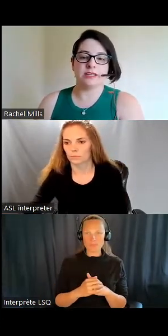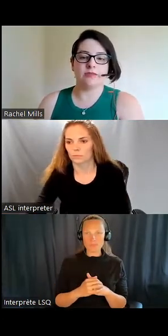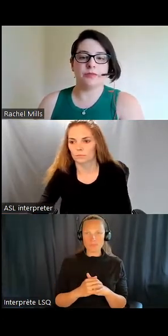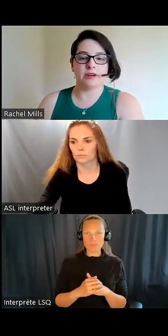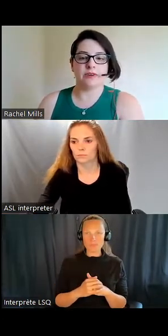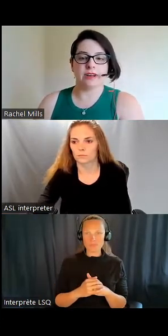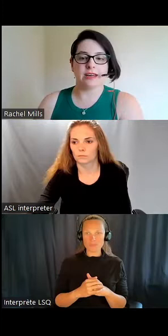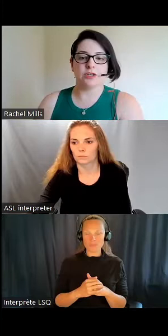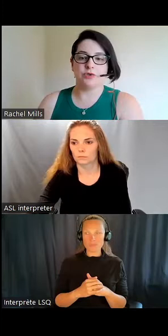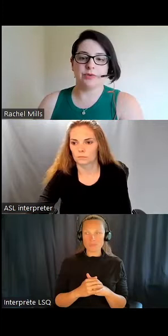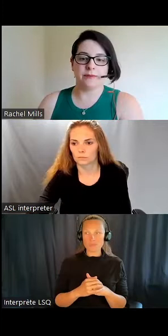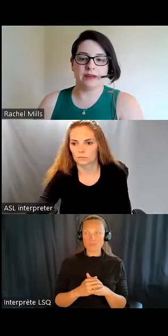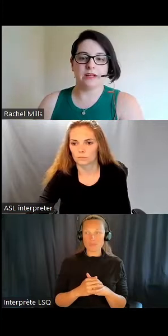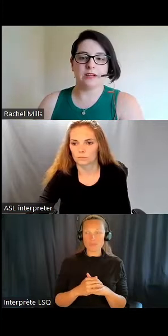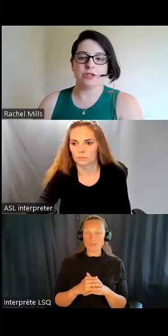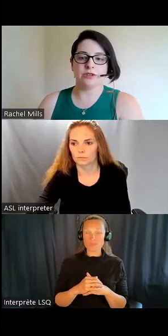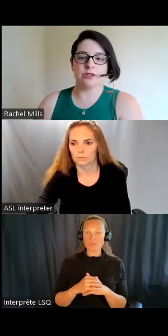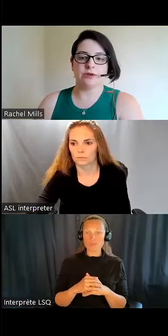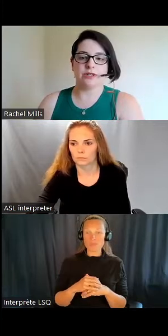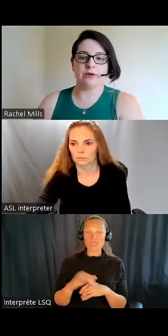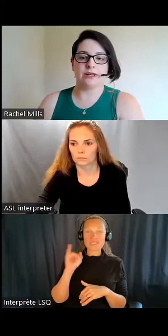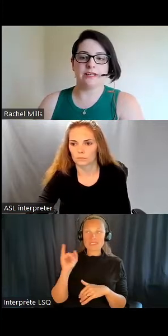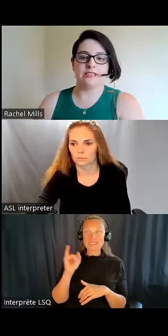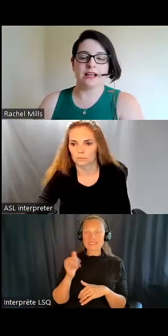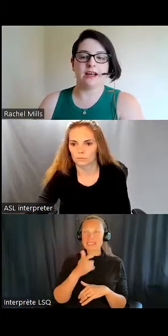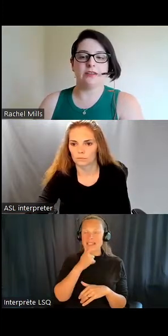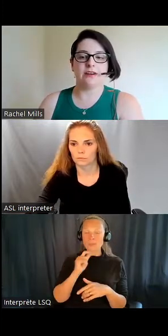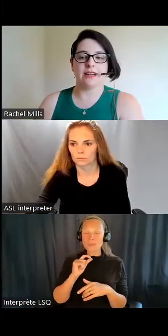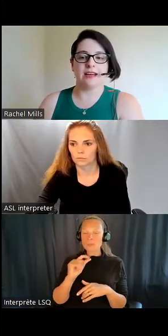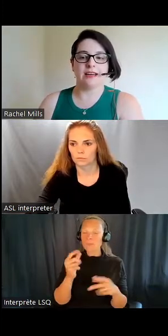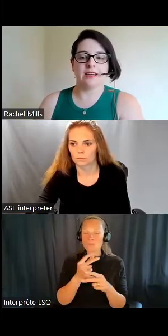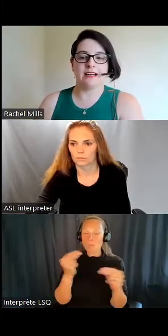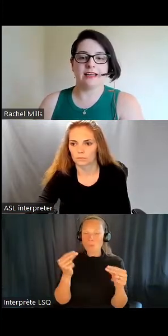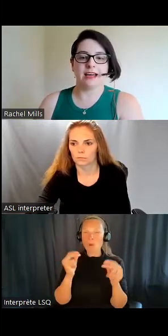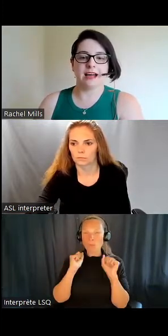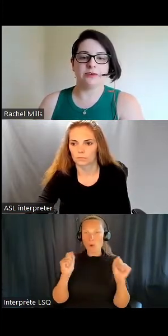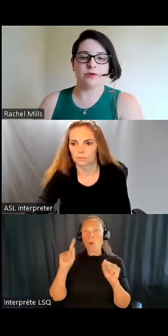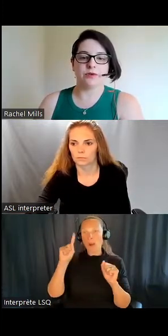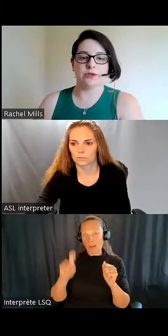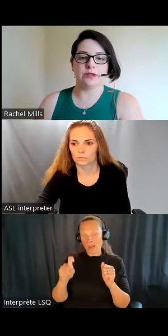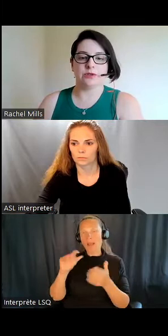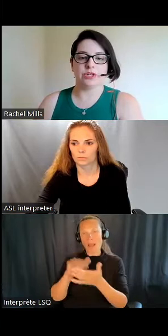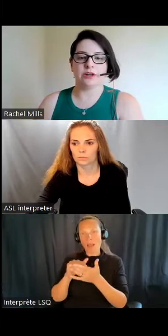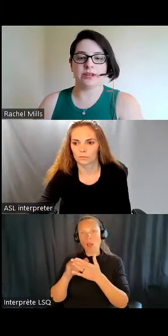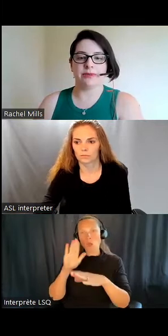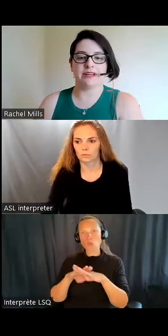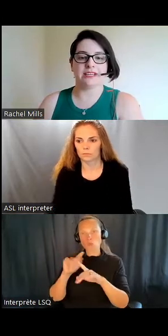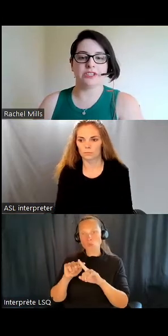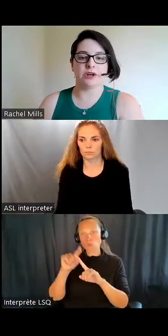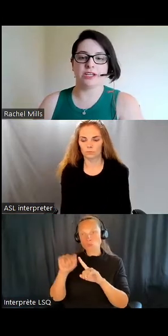Si vous préférez supprimer le son de l'audio initial en anglais, cliquez à nouveau sur la touche